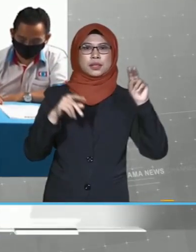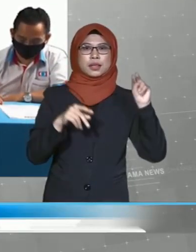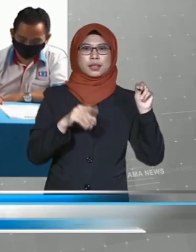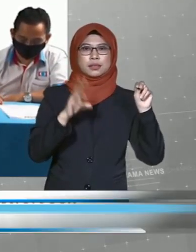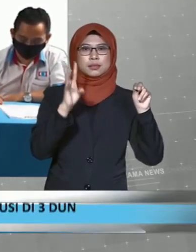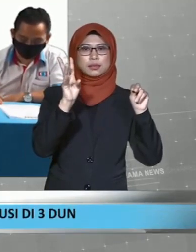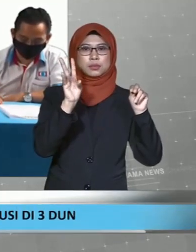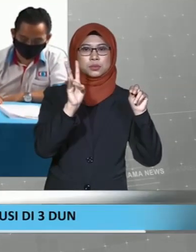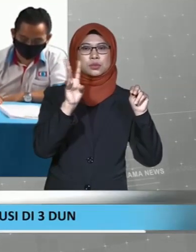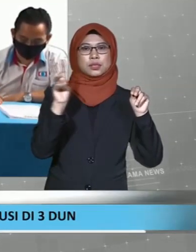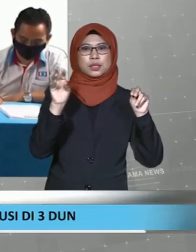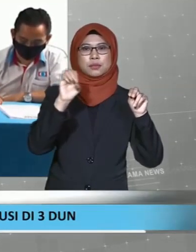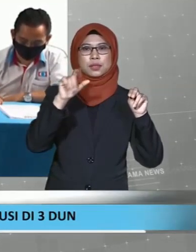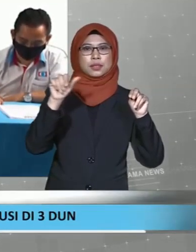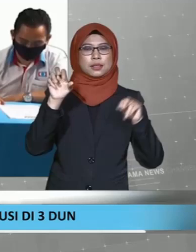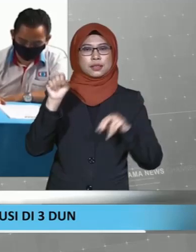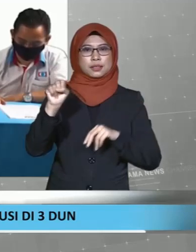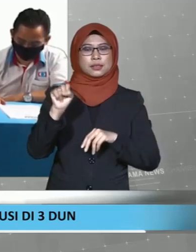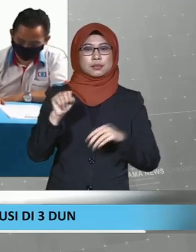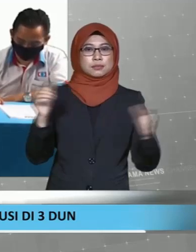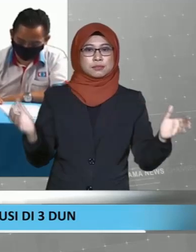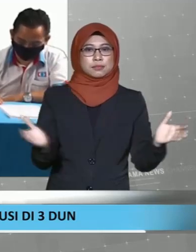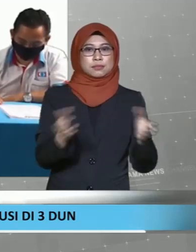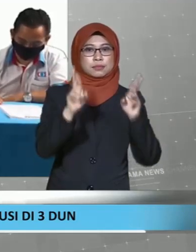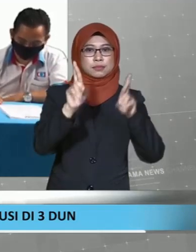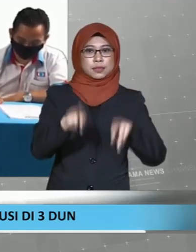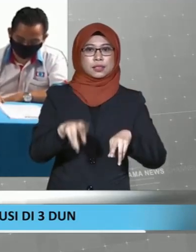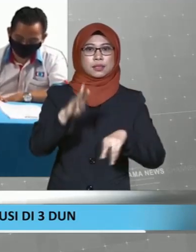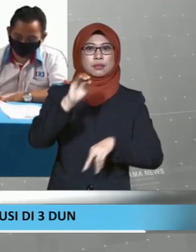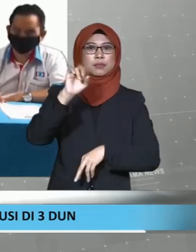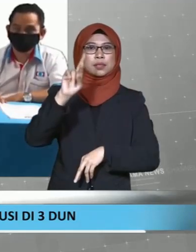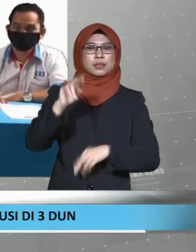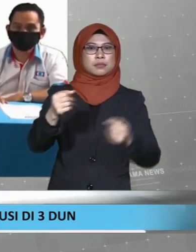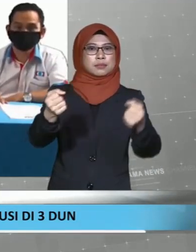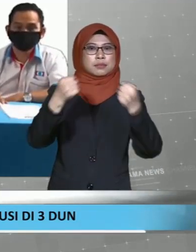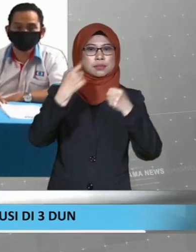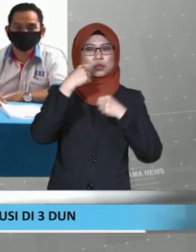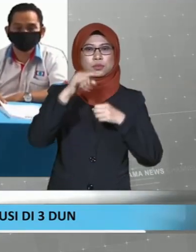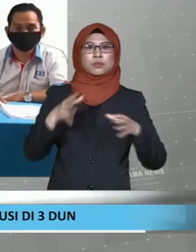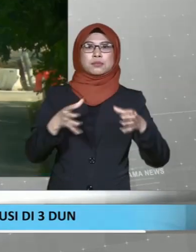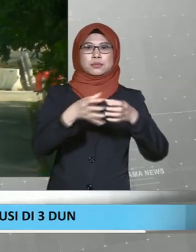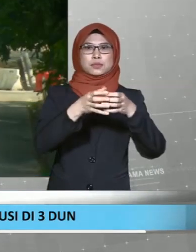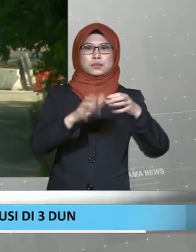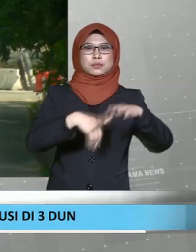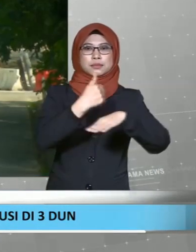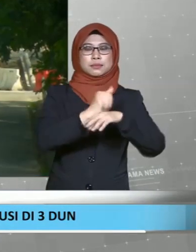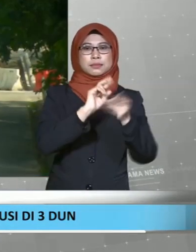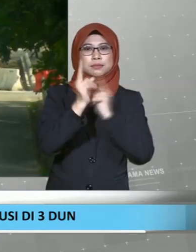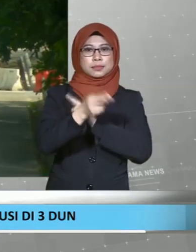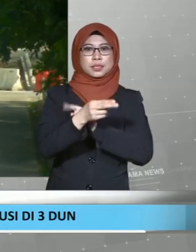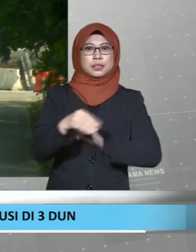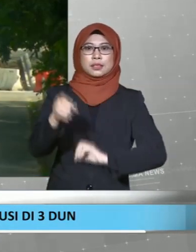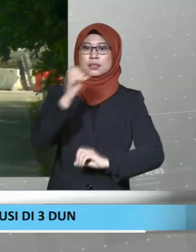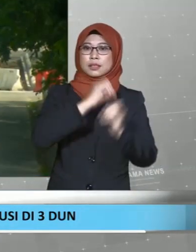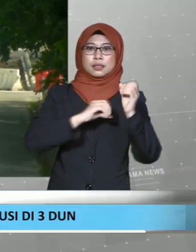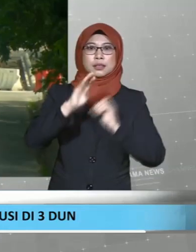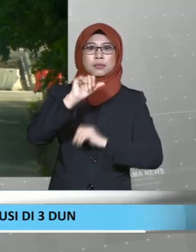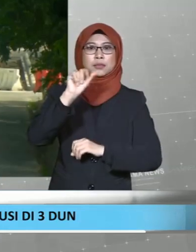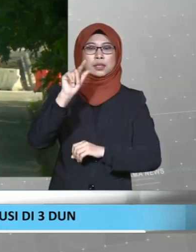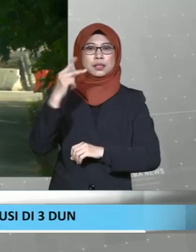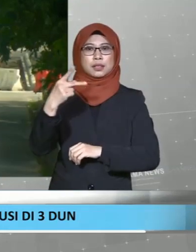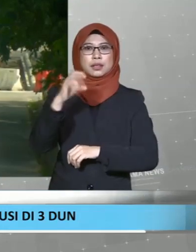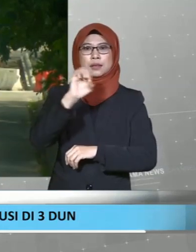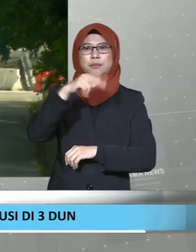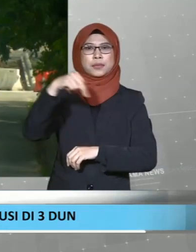Marudi, Elias Lipimat menyeru rakyat Baram bangkit demi membentuk perubahan. Tiada pembalakan dan tiada